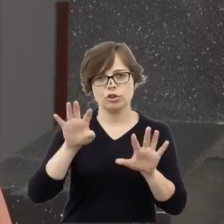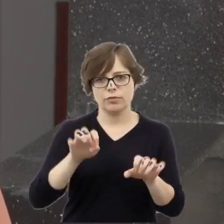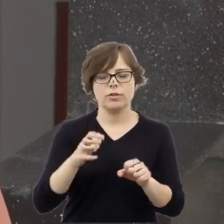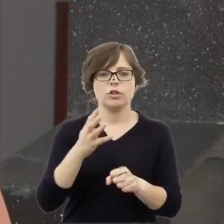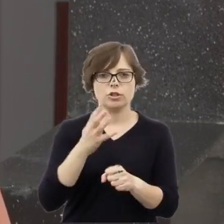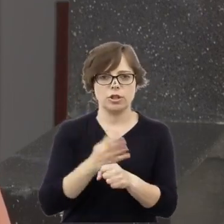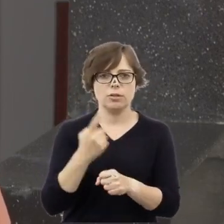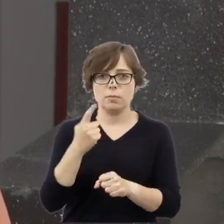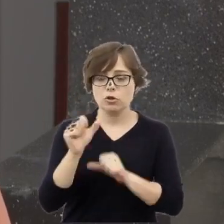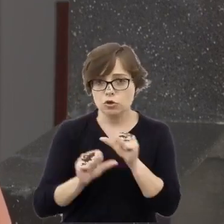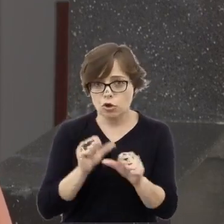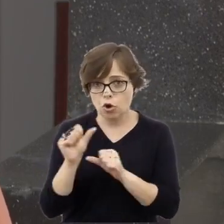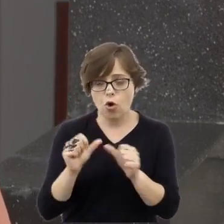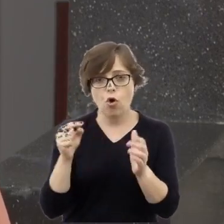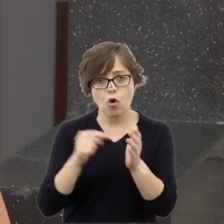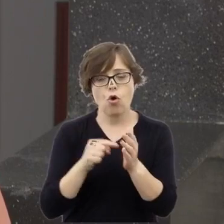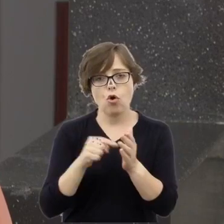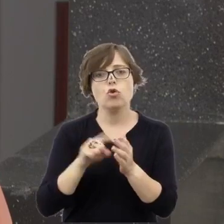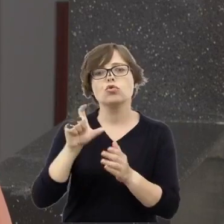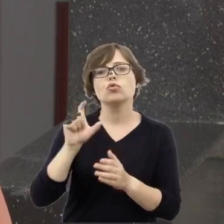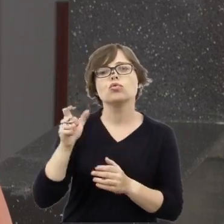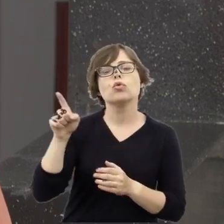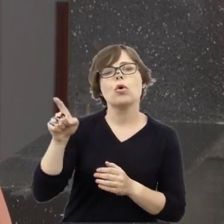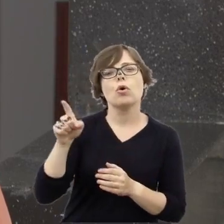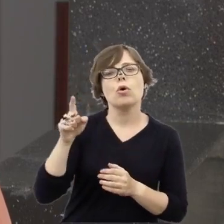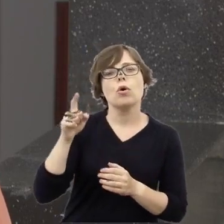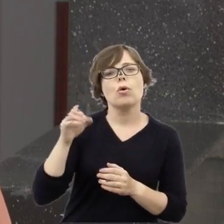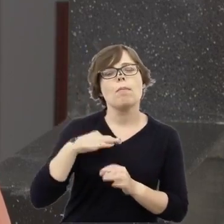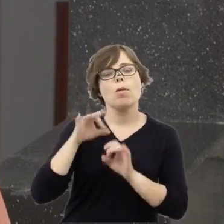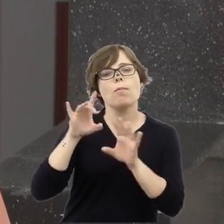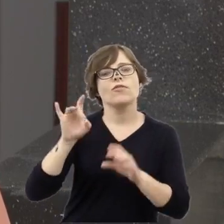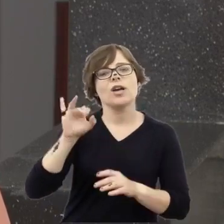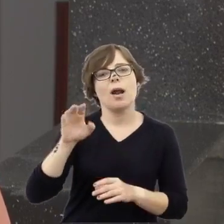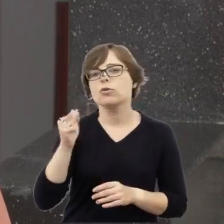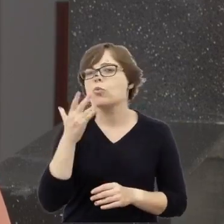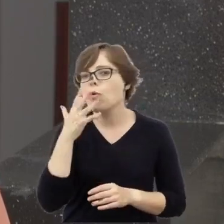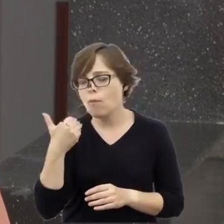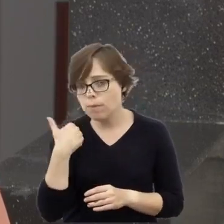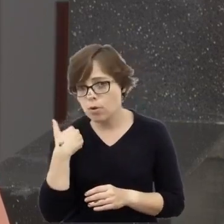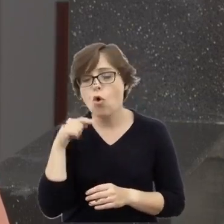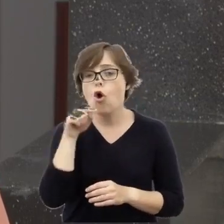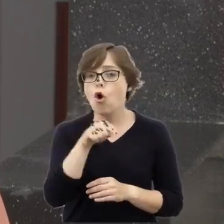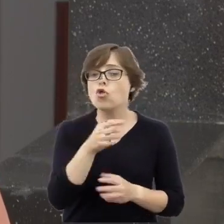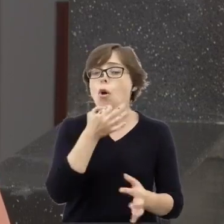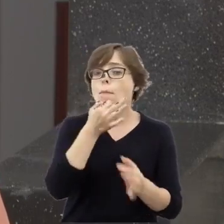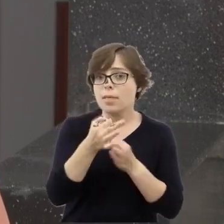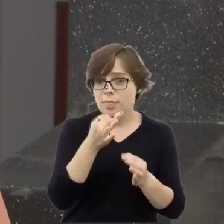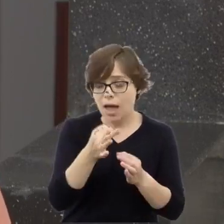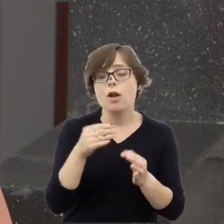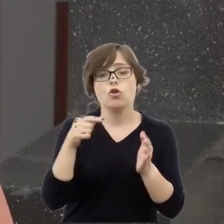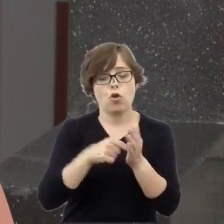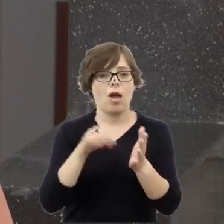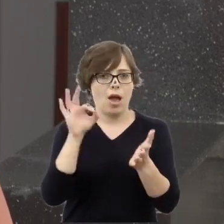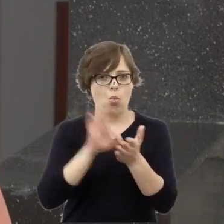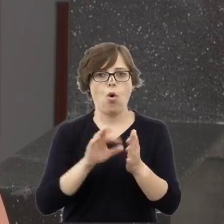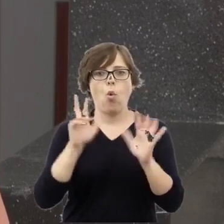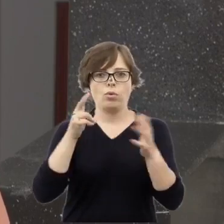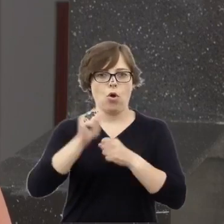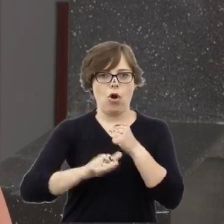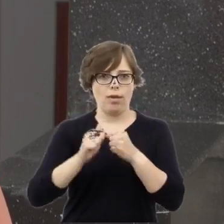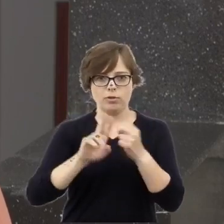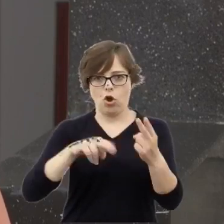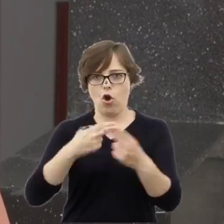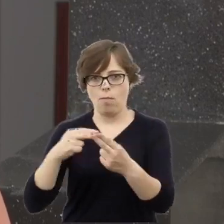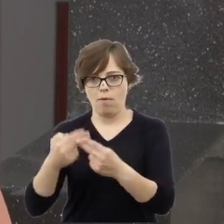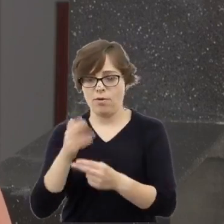roku, o których wspominał profesor Grabski i do tych pytań odniesiemy się 8 lipca, więc bardzo